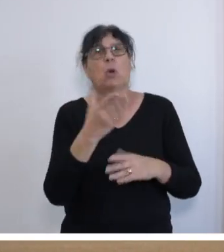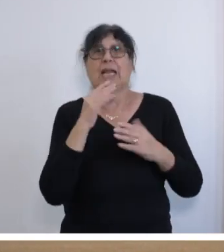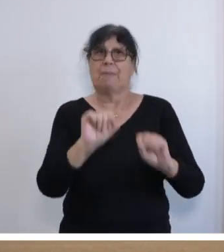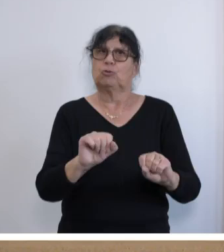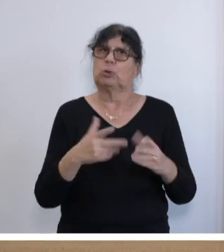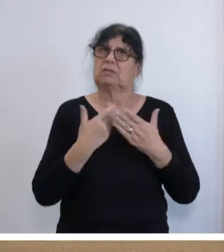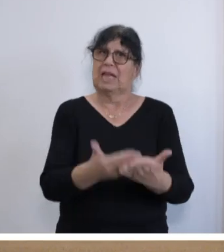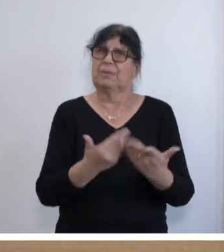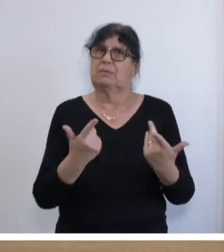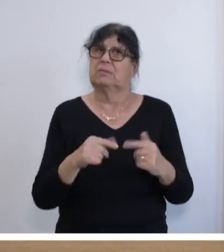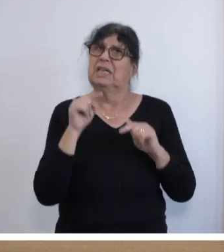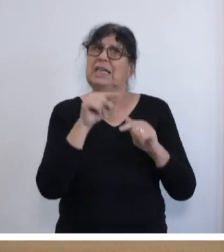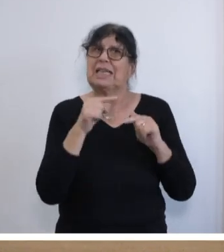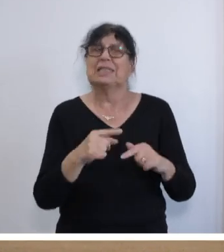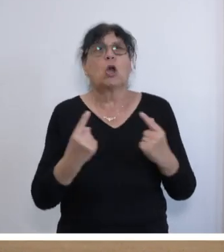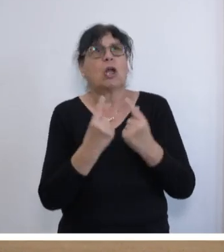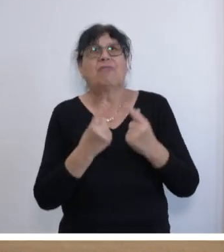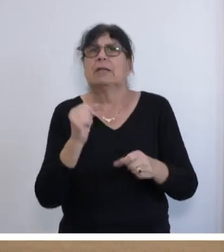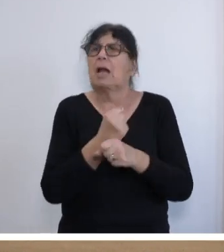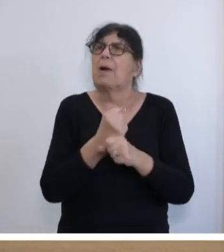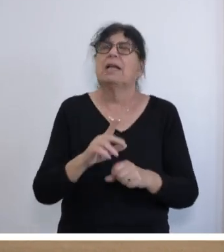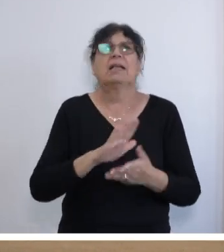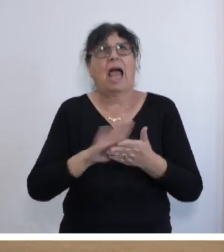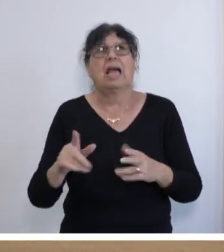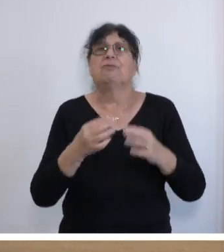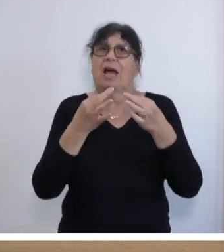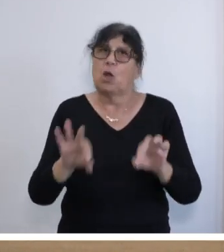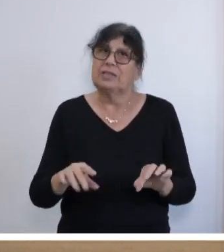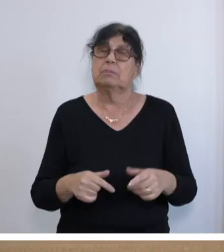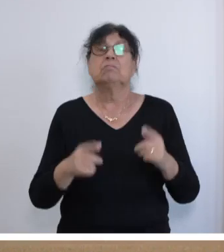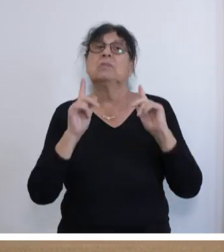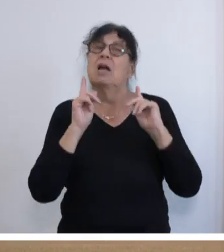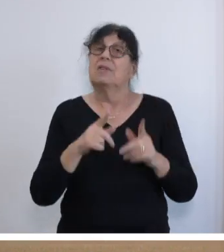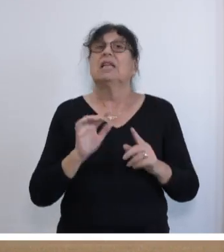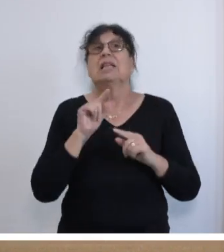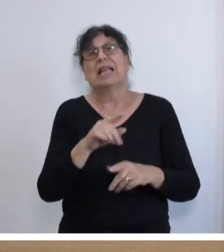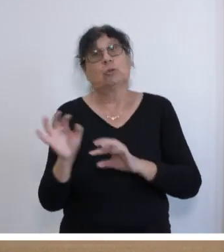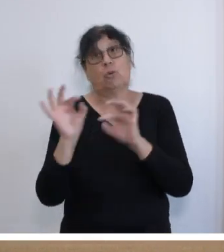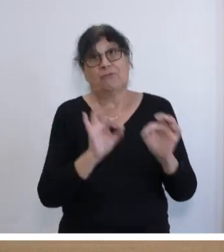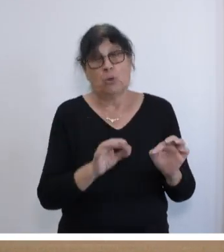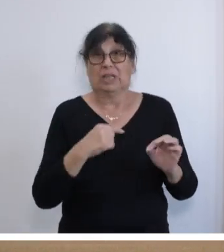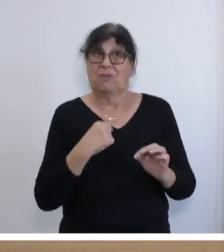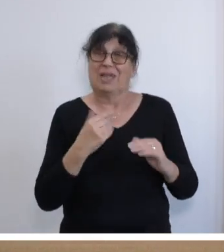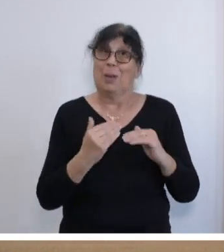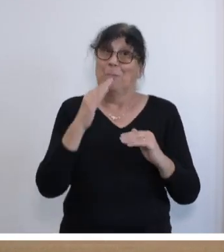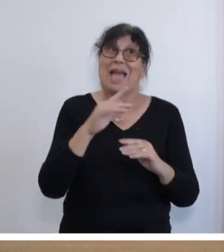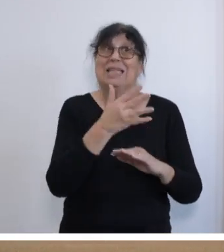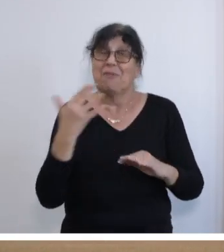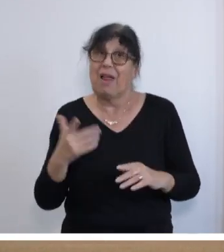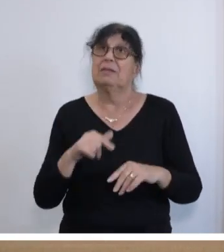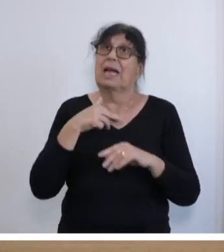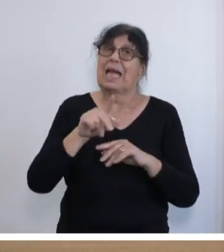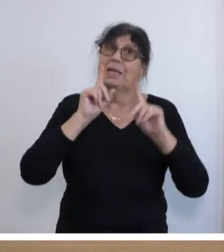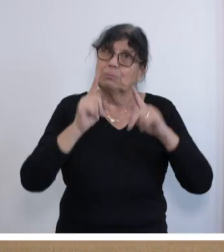Und diese Konflikte können wir nicht einfach lösen. Ich denke, das ist ein hausgemachtes Problem und es wird dazu führen, dass wir am Ende mehr in die Wälder reingehen müssen mit den